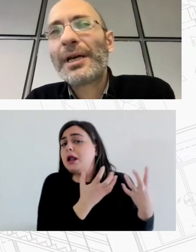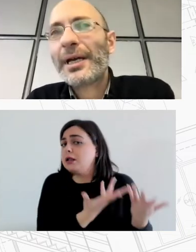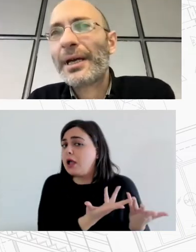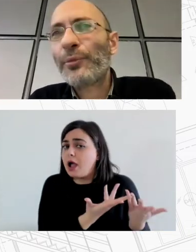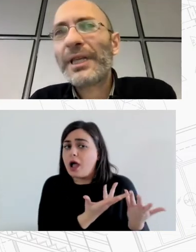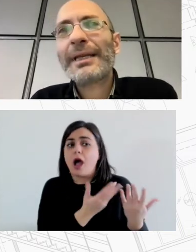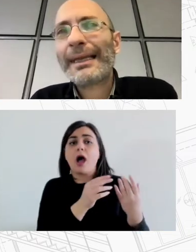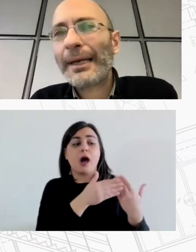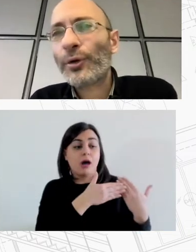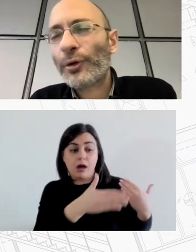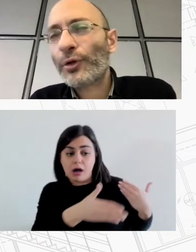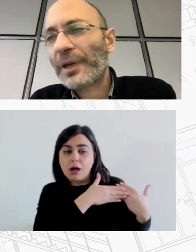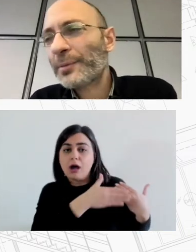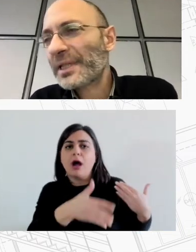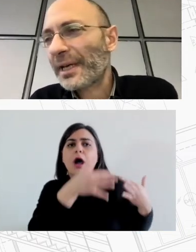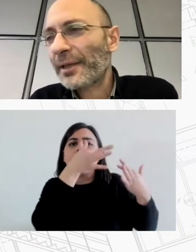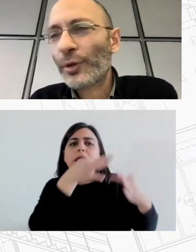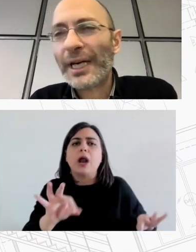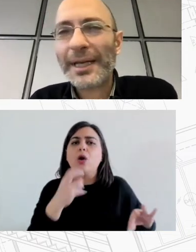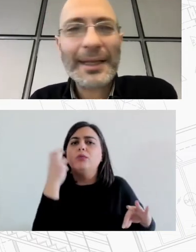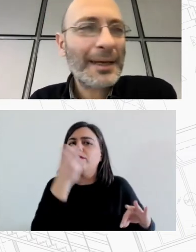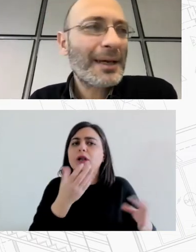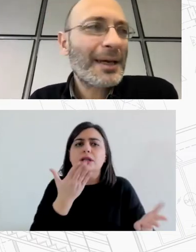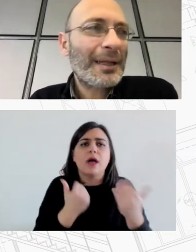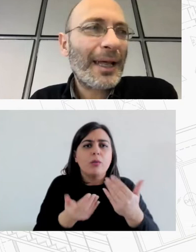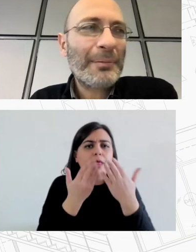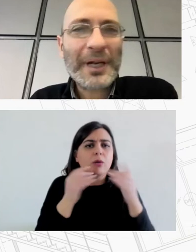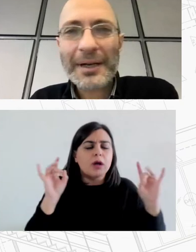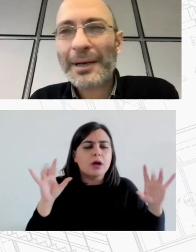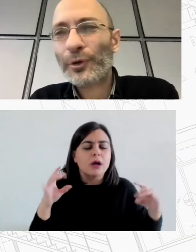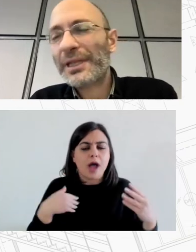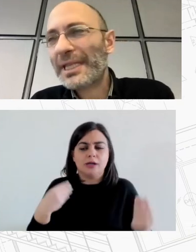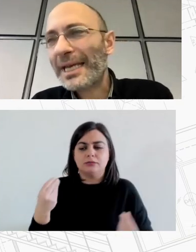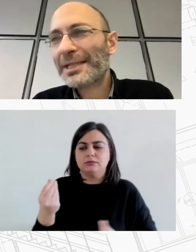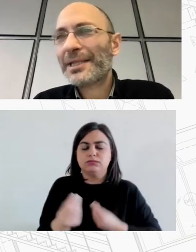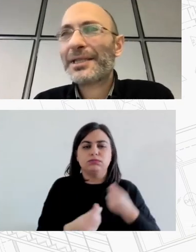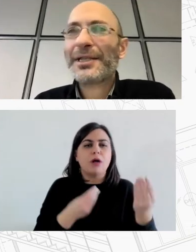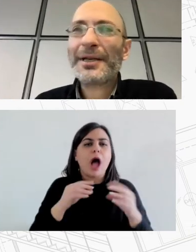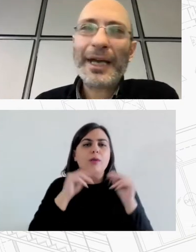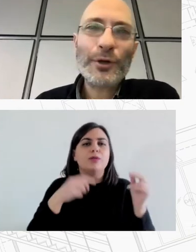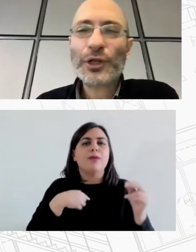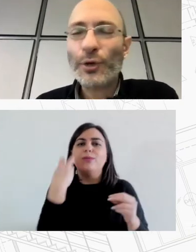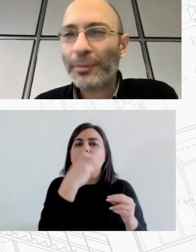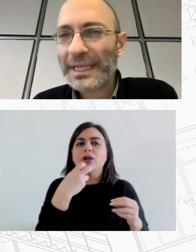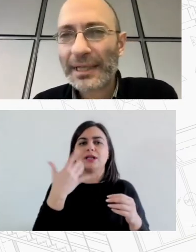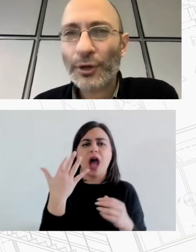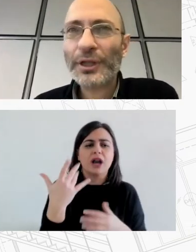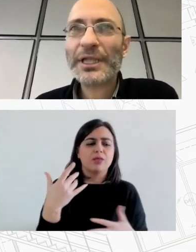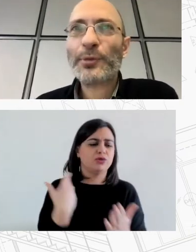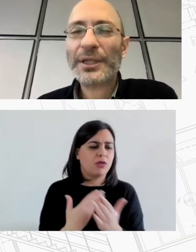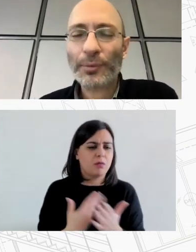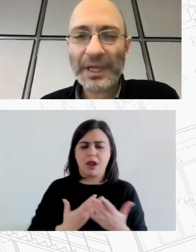που ήταν τα τέλη του 1980 το πέρασμα στις δεκατείες του 1990 δηλαδή πριν από τις στάσεις της έντονης οικοδομικής